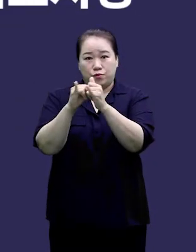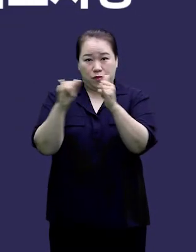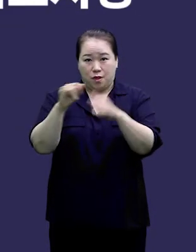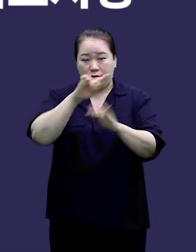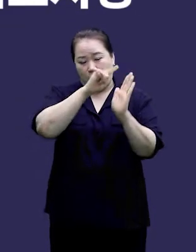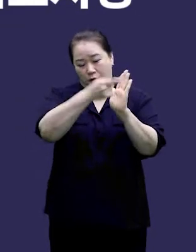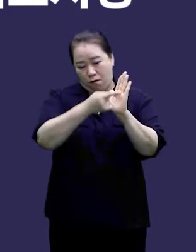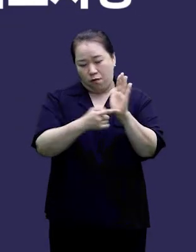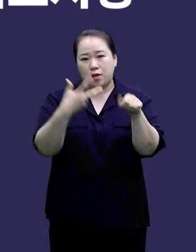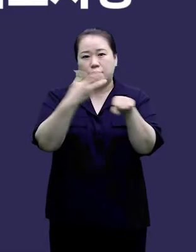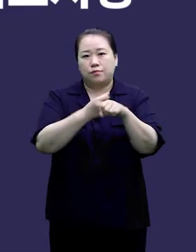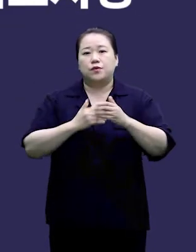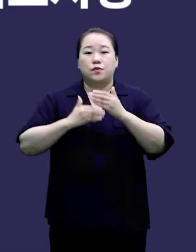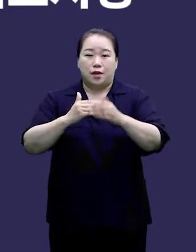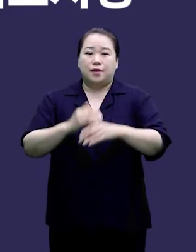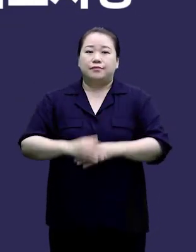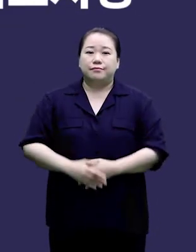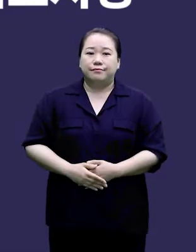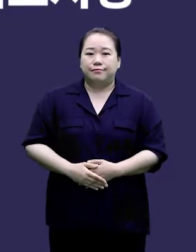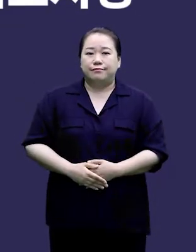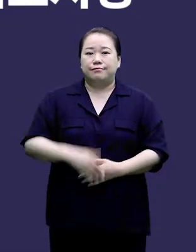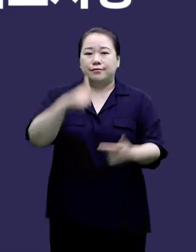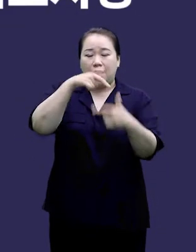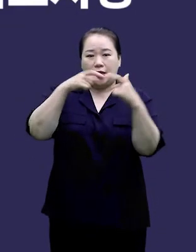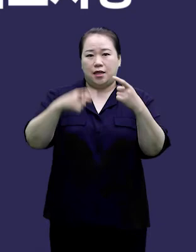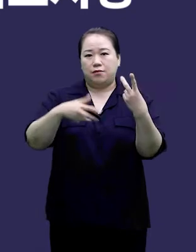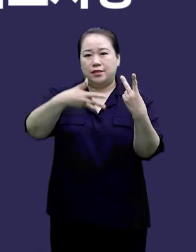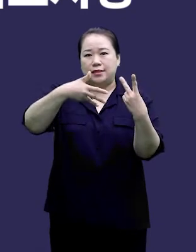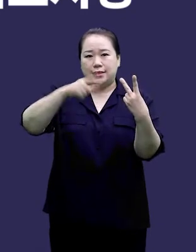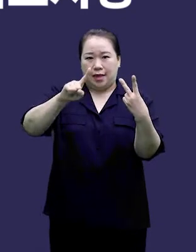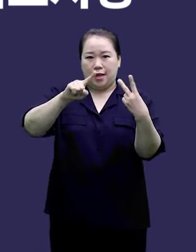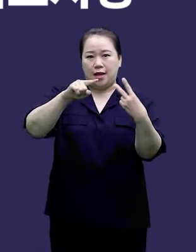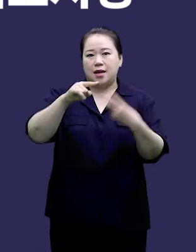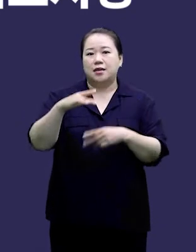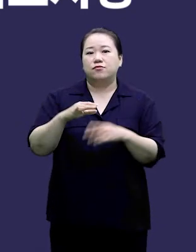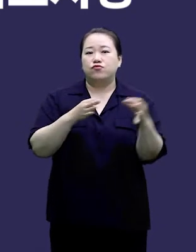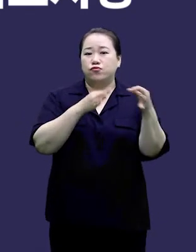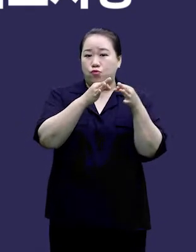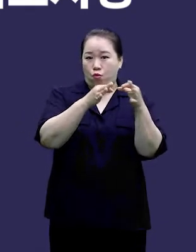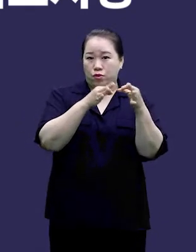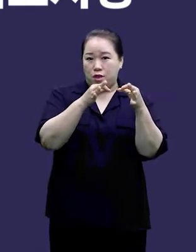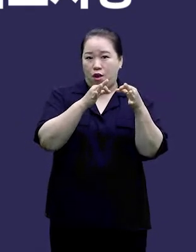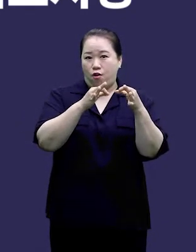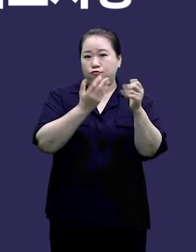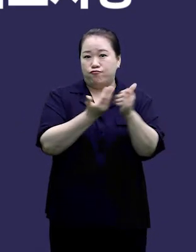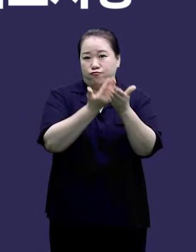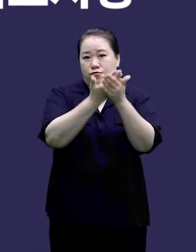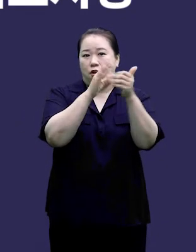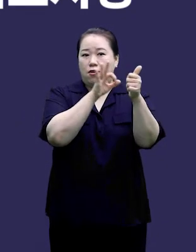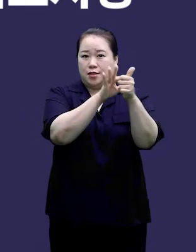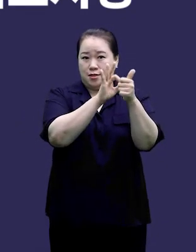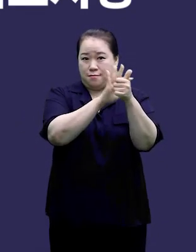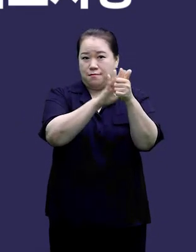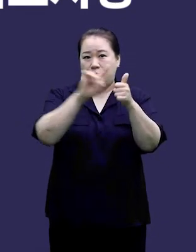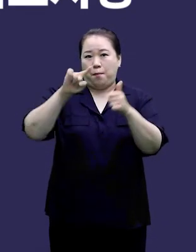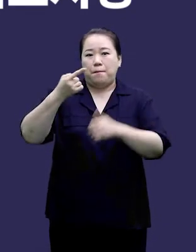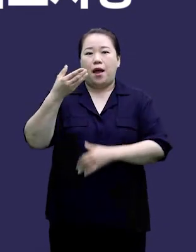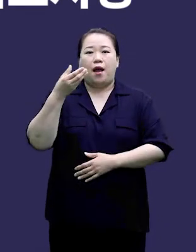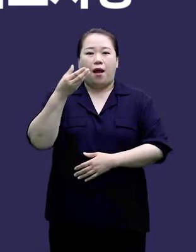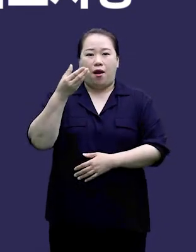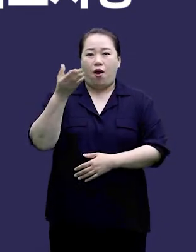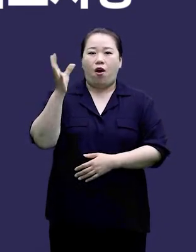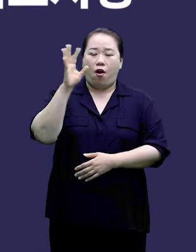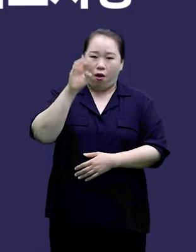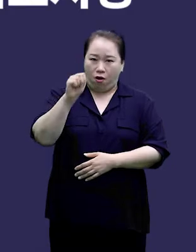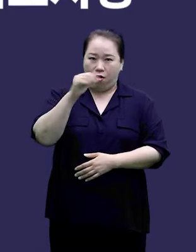강남구가 관내 소상공인을 돕기 위해 15일부터 3일간 전통시장 장보기 행사를 추진했습니다. 구청과